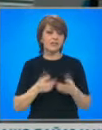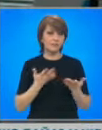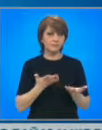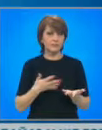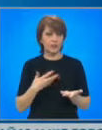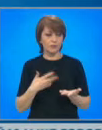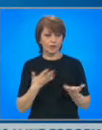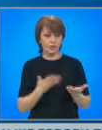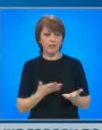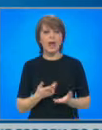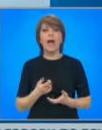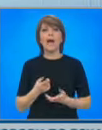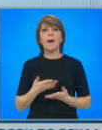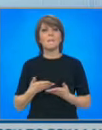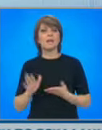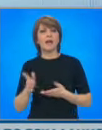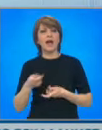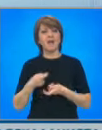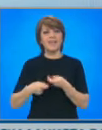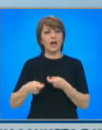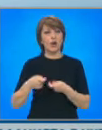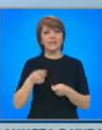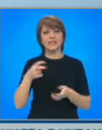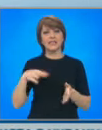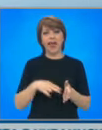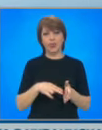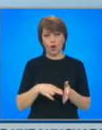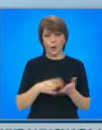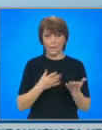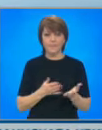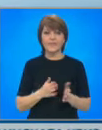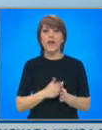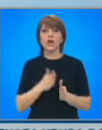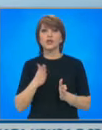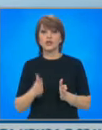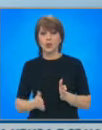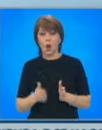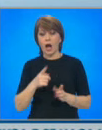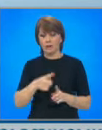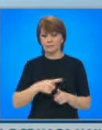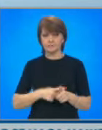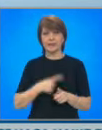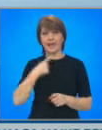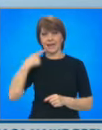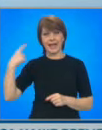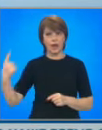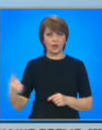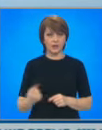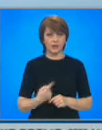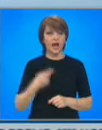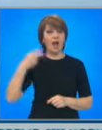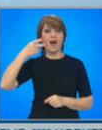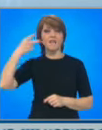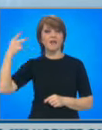линия са изключени търговците на ток и фирми, занимаващи се с криптовалути. Срокът за връщане на заема е една година, а фирмите с добър